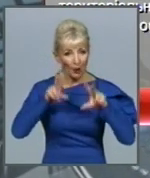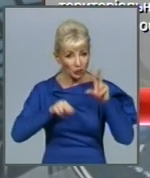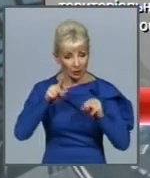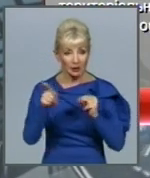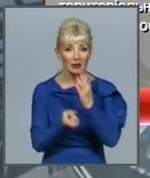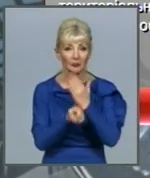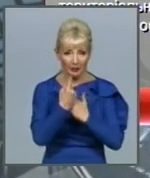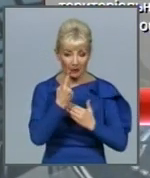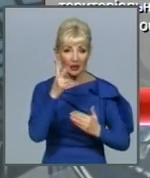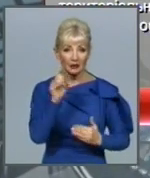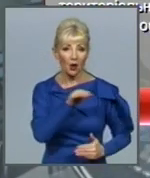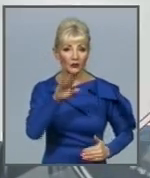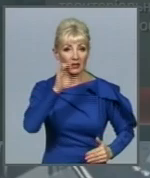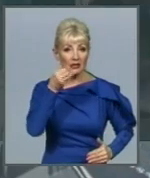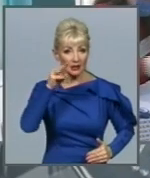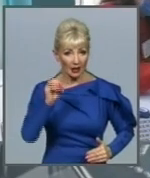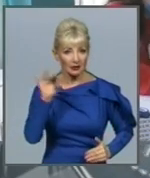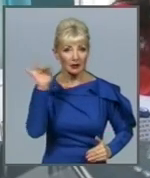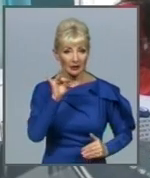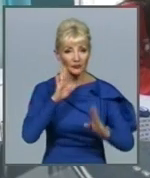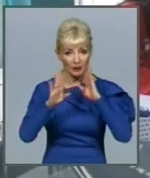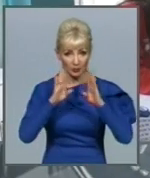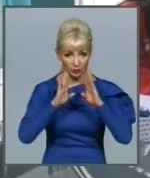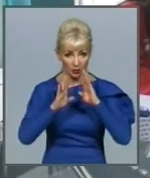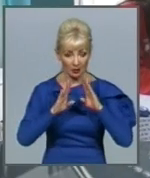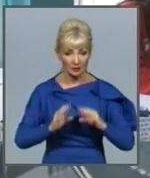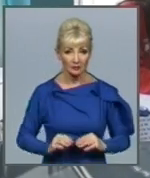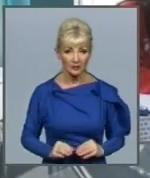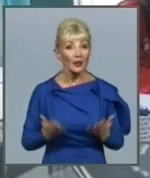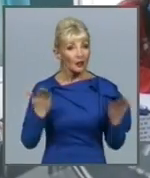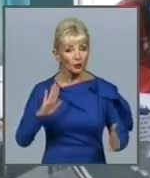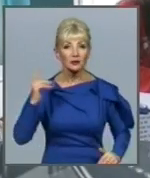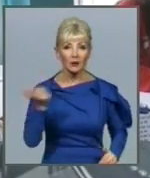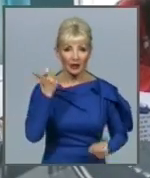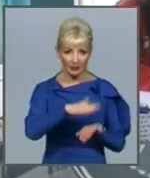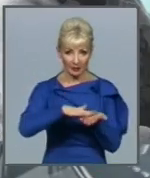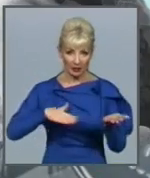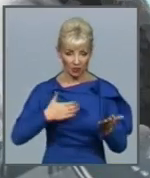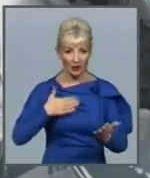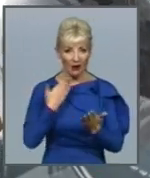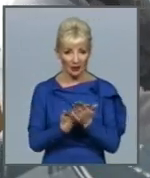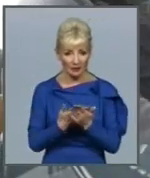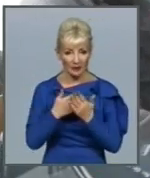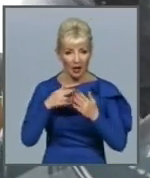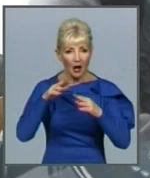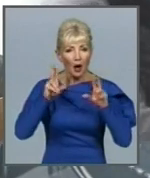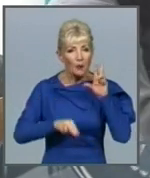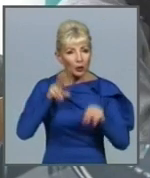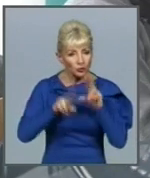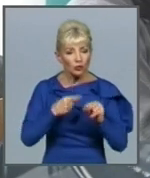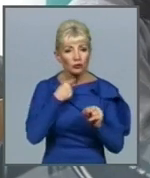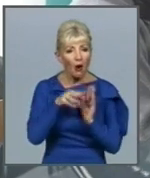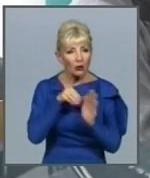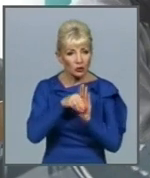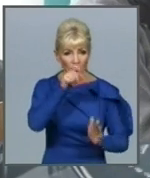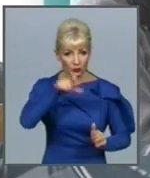сайті і сторінці Фейсбук. Ось і у Харкові триває активна фаза підрахунку голосів виборців. І вже у найближчий